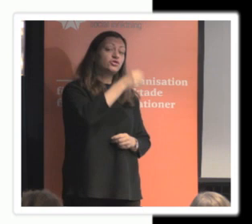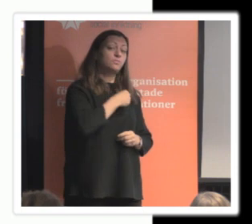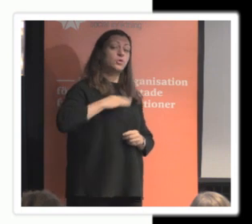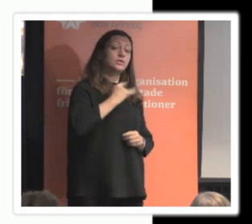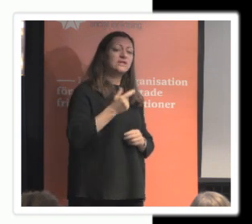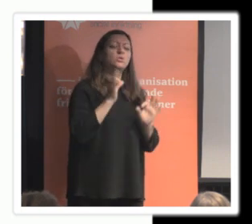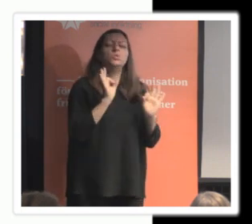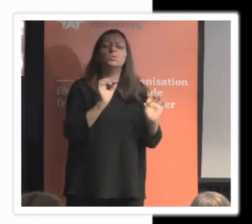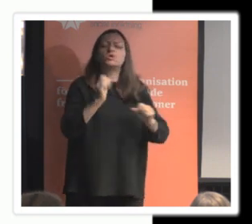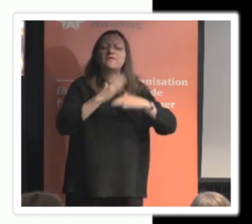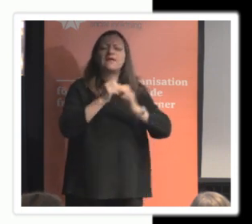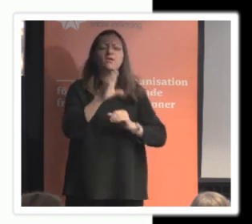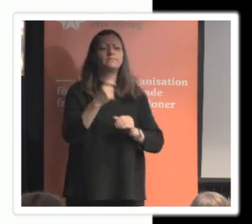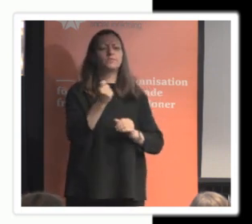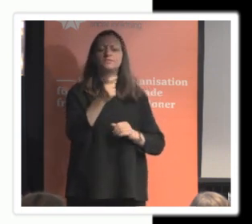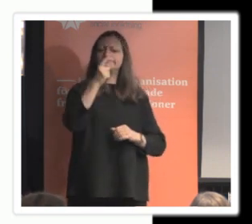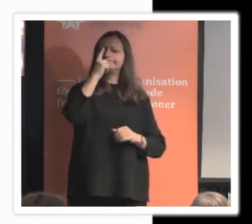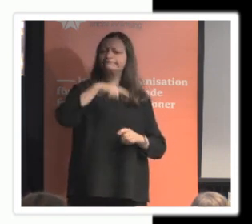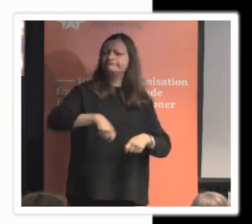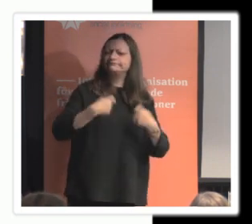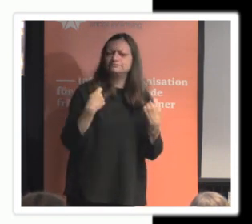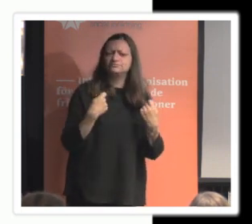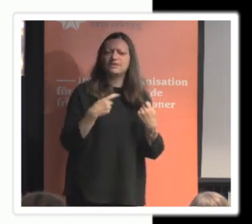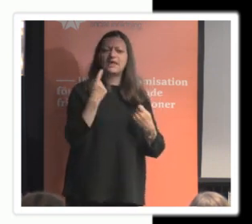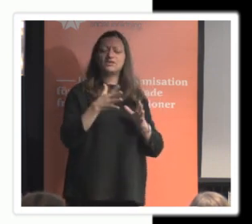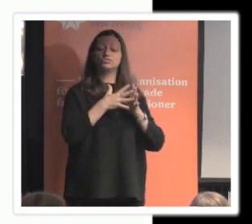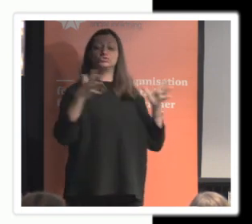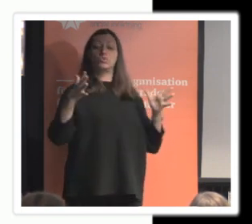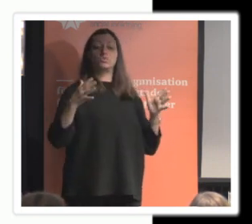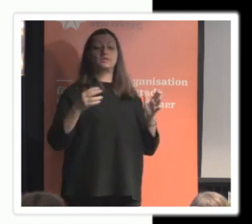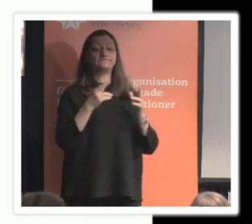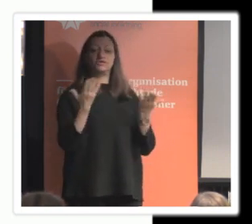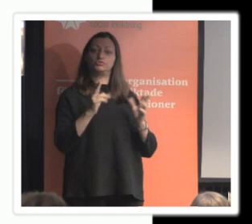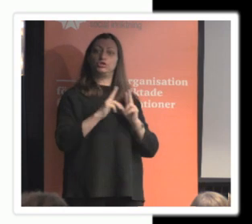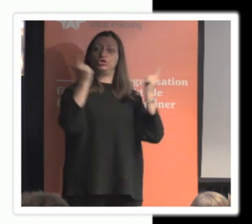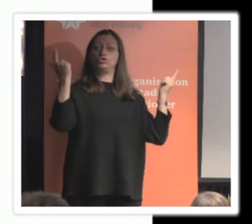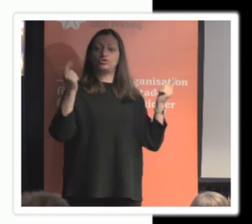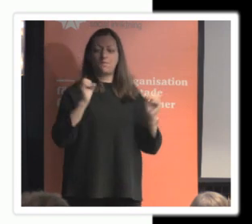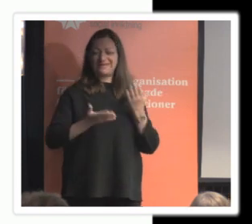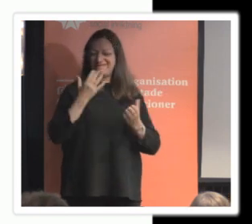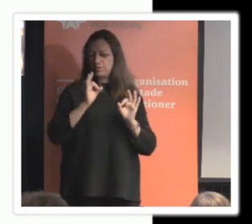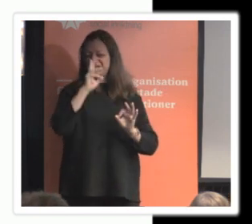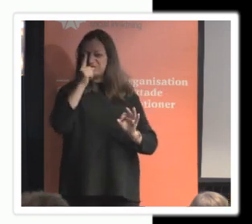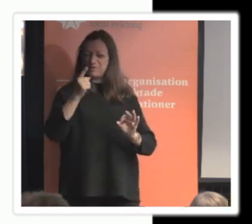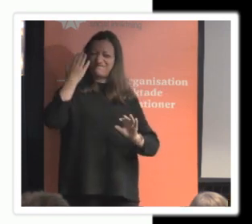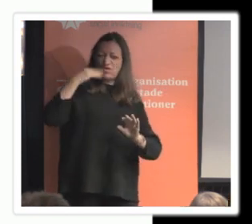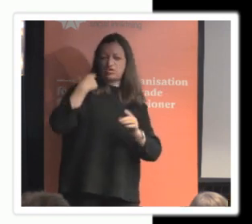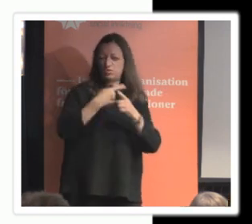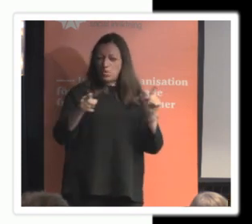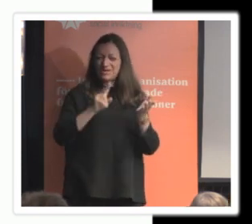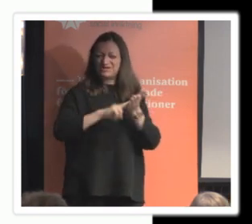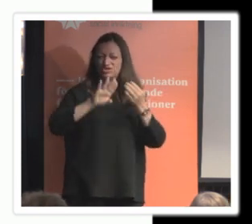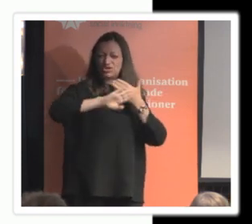en av de största innovationerna i dataskyddsförordningen gentemot hur det har fungerat i tidigare dataskyddslagstiftning är att